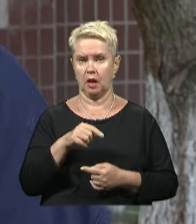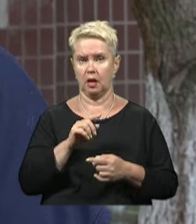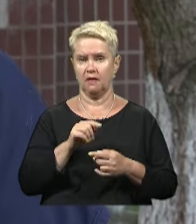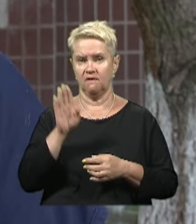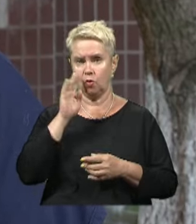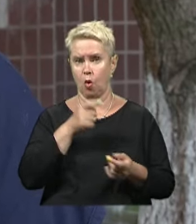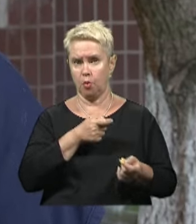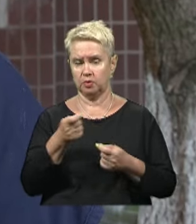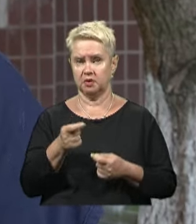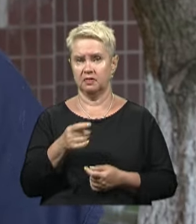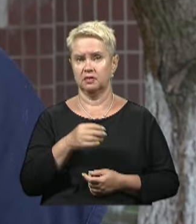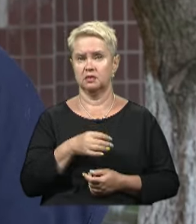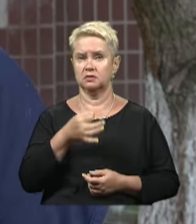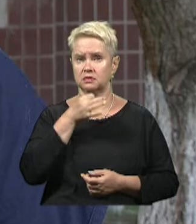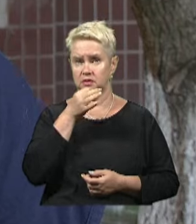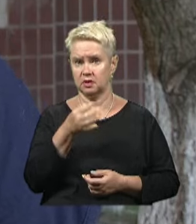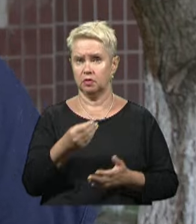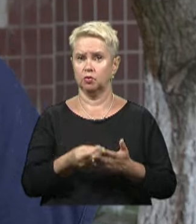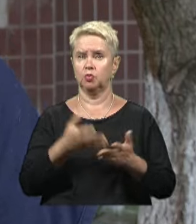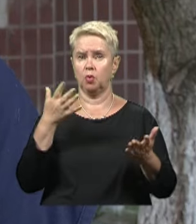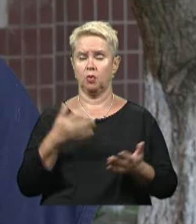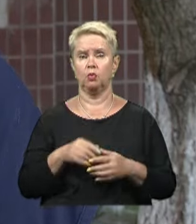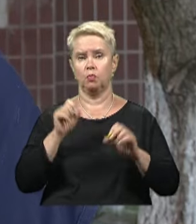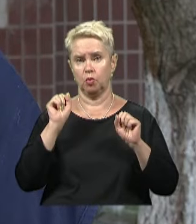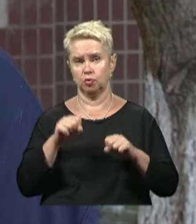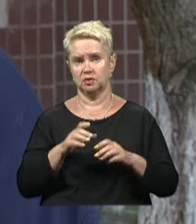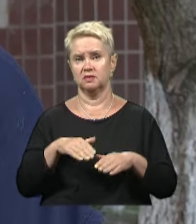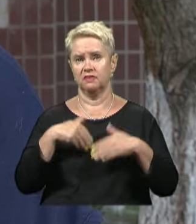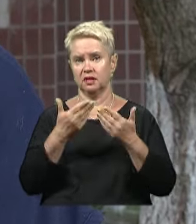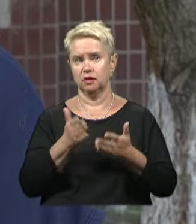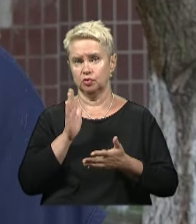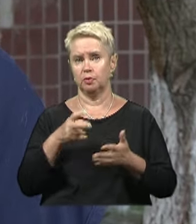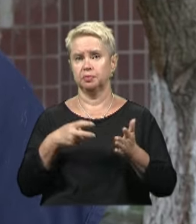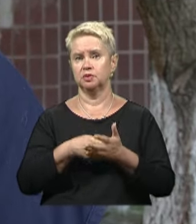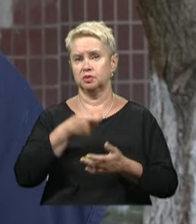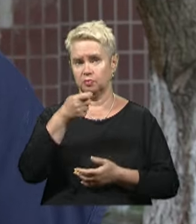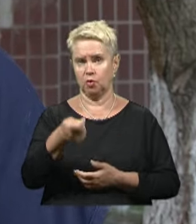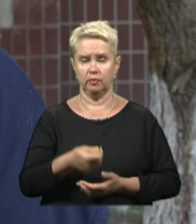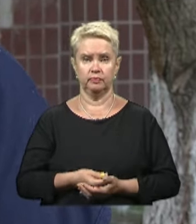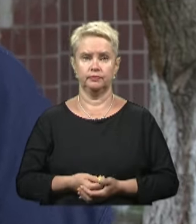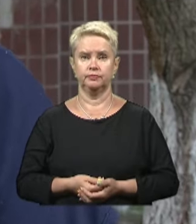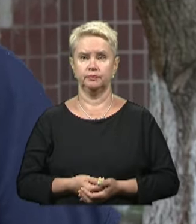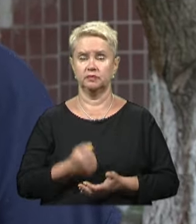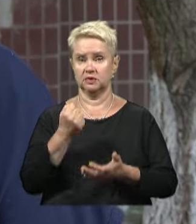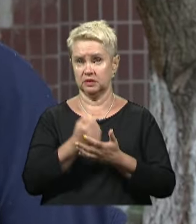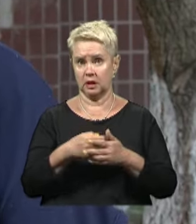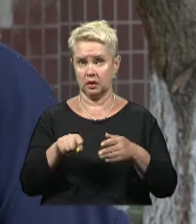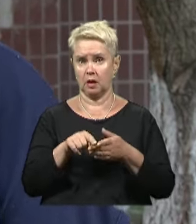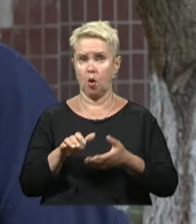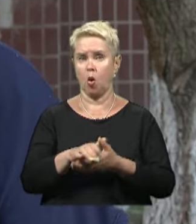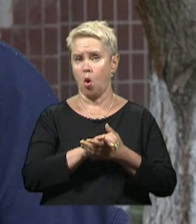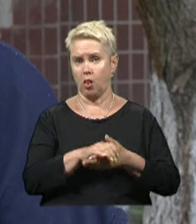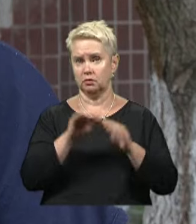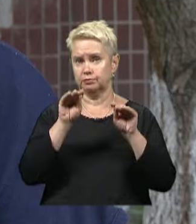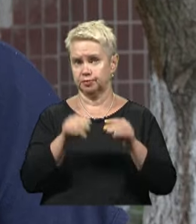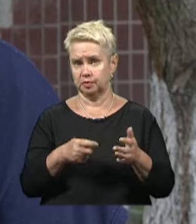водопостачання. Але нам скажуть, що це дорого, але можливо звернутися лише письмово. Тоді ми зробили таке, як культивне звернення,